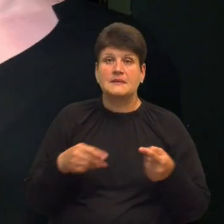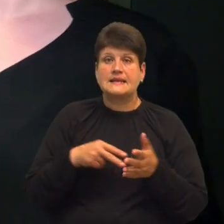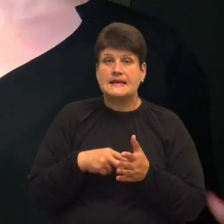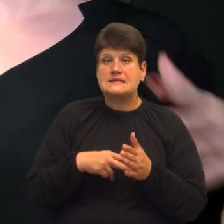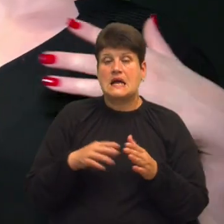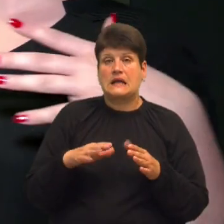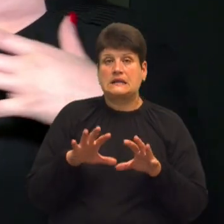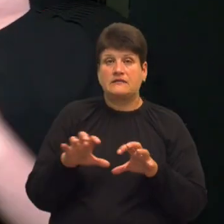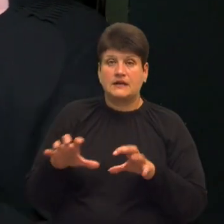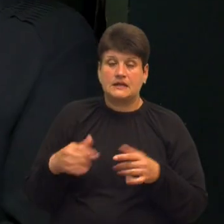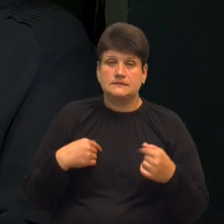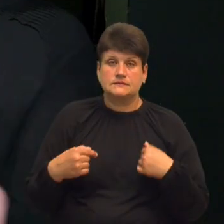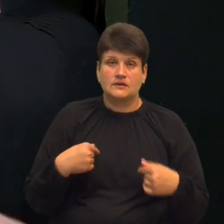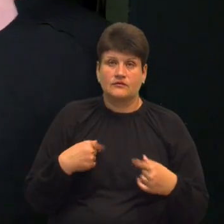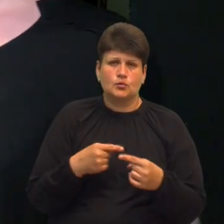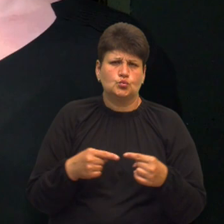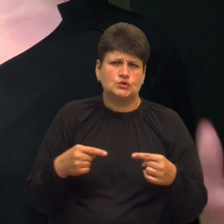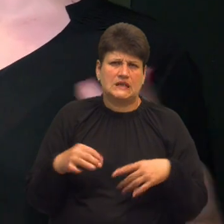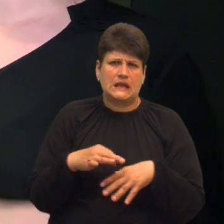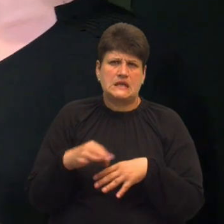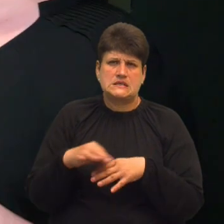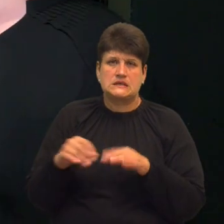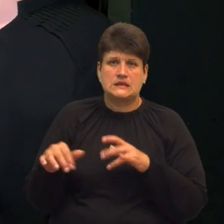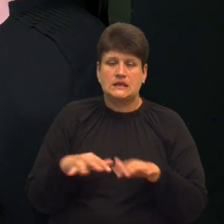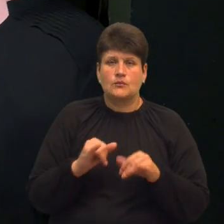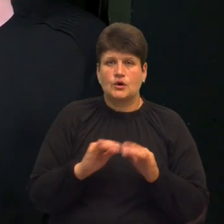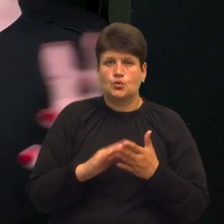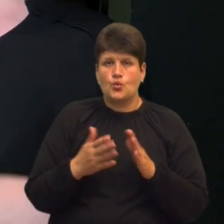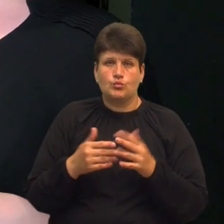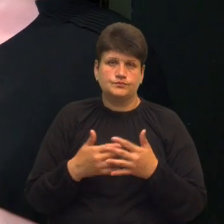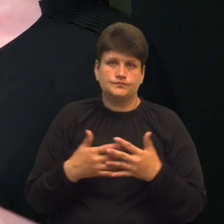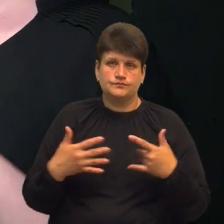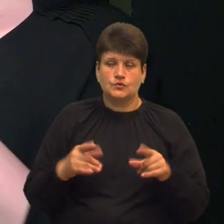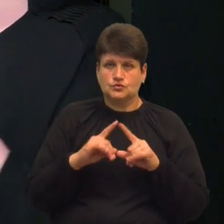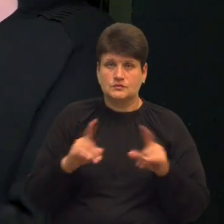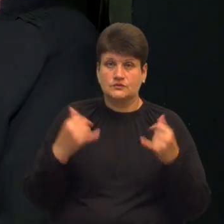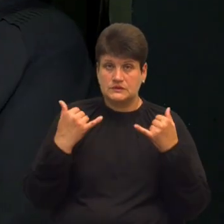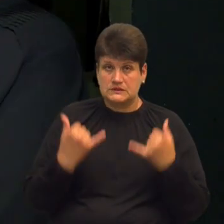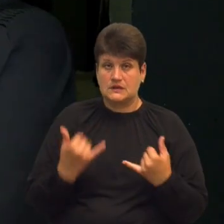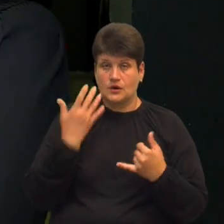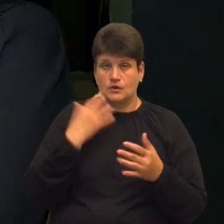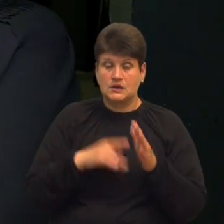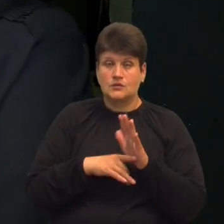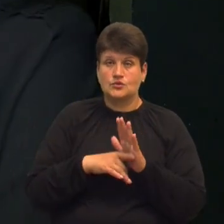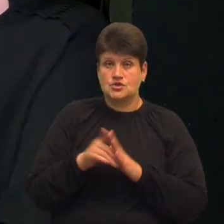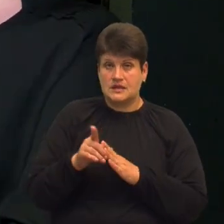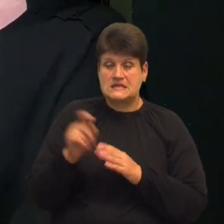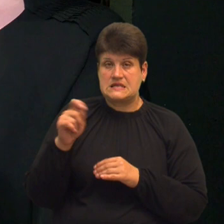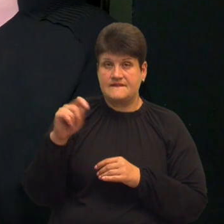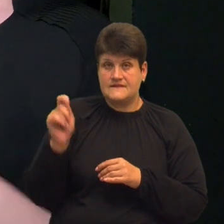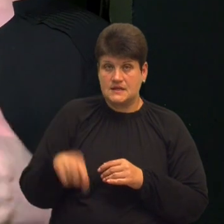постраждали від будь-яких насильницьких дій, поганих умов, особливо зараз, коли почала війна,